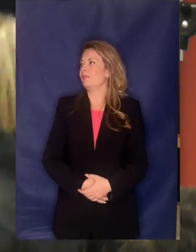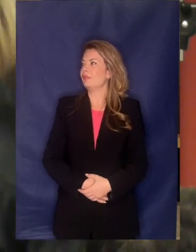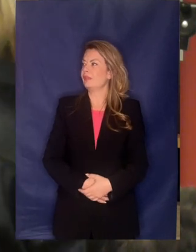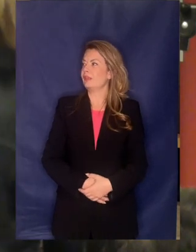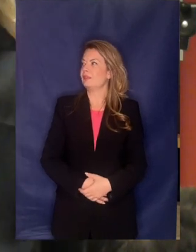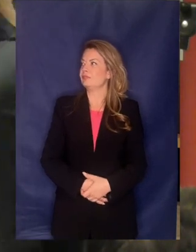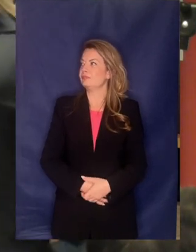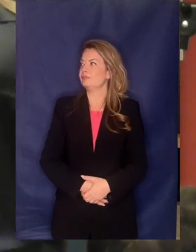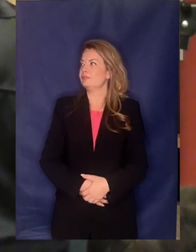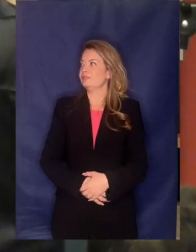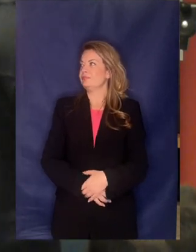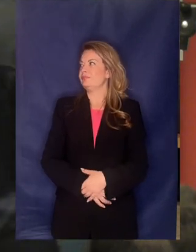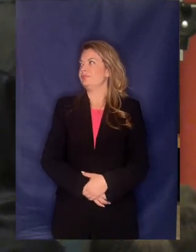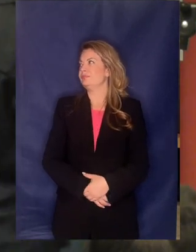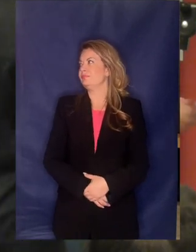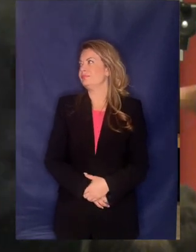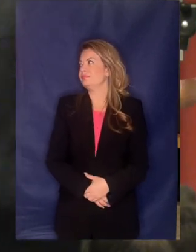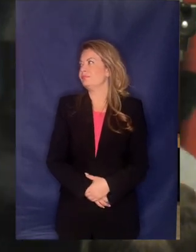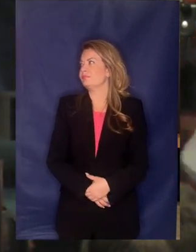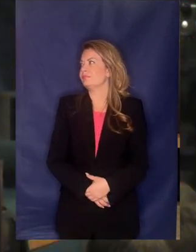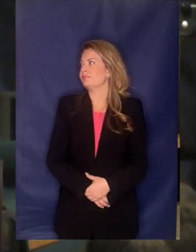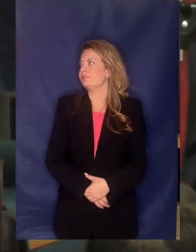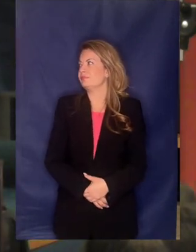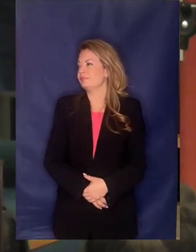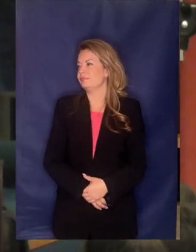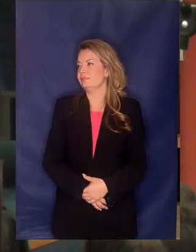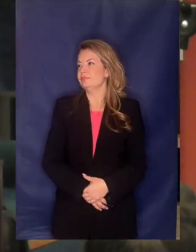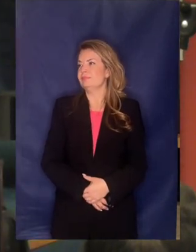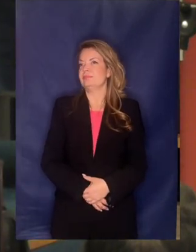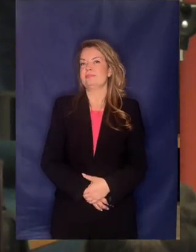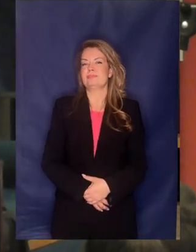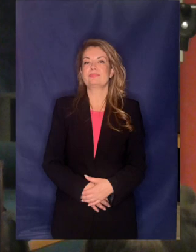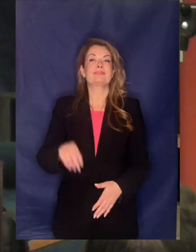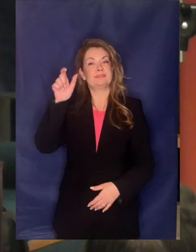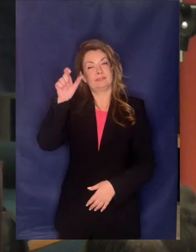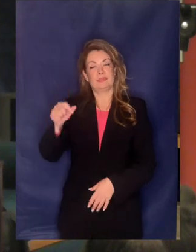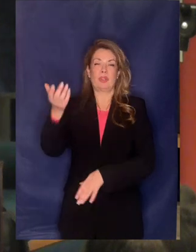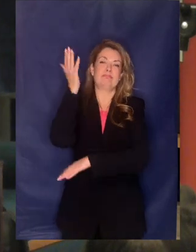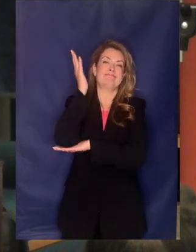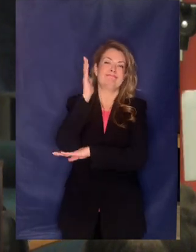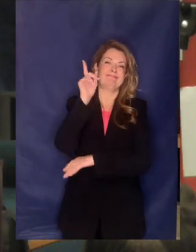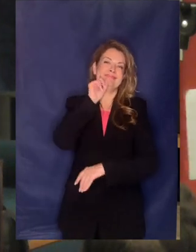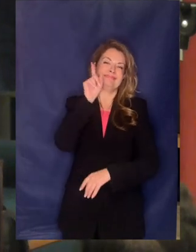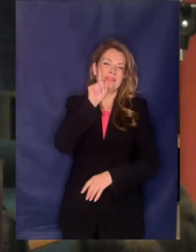Δεν ακούγεται Εντάξει Ιρένα Αιγούρου